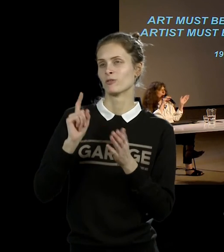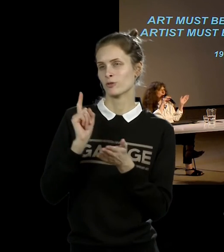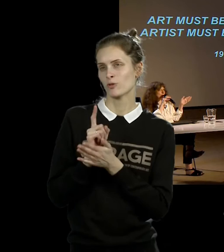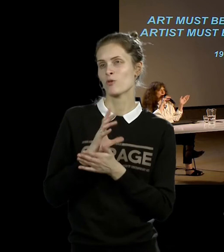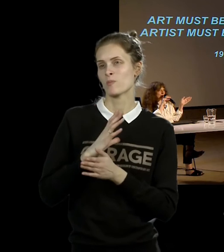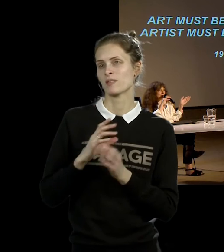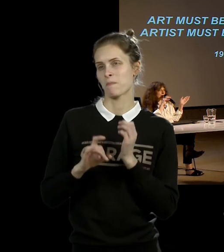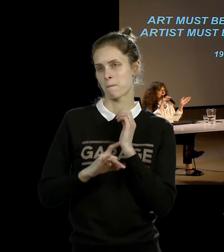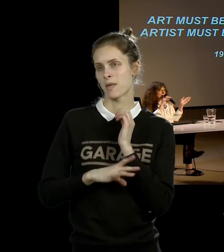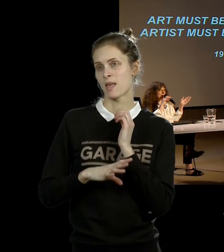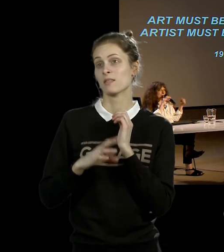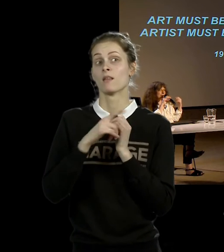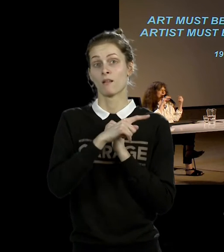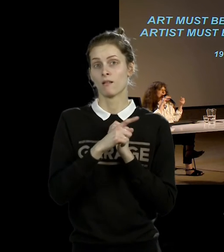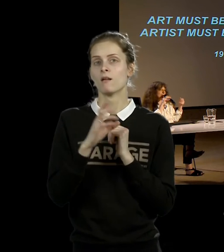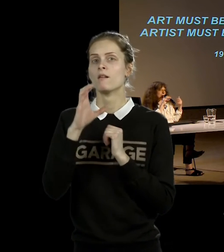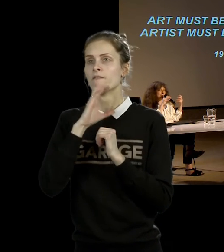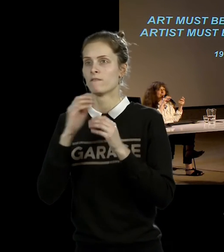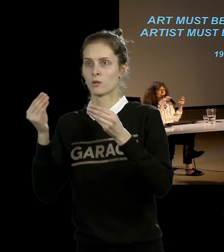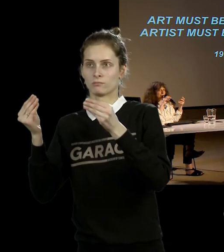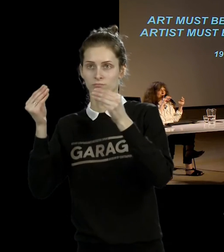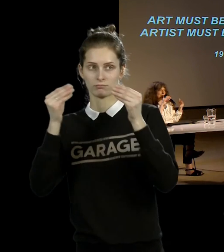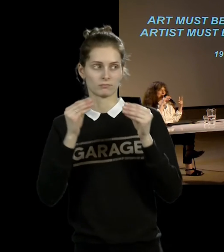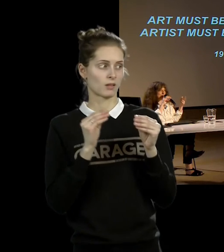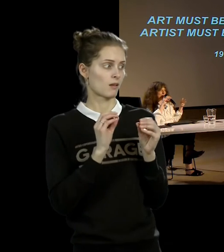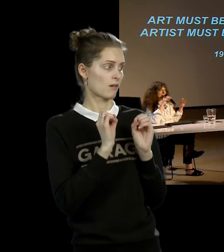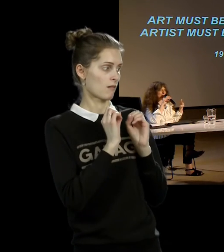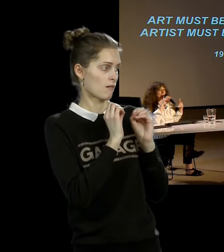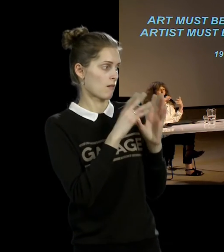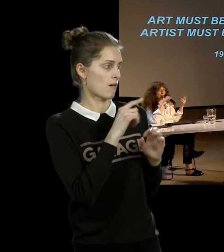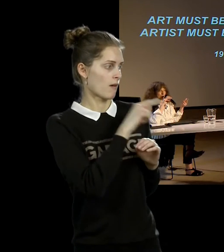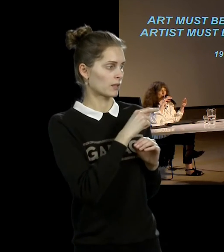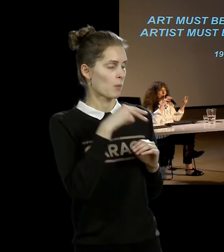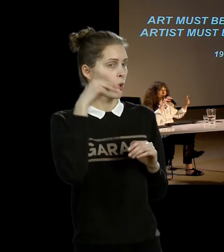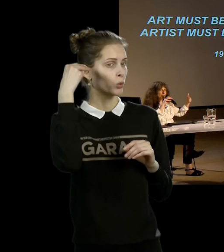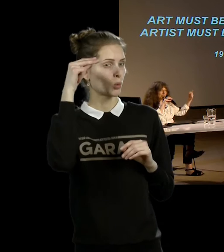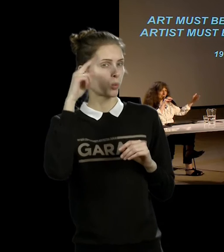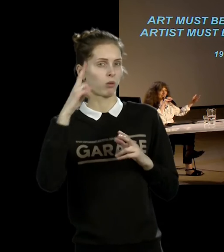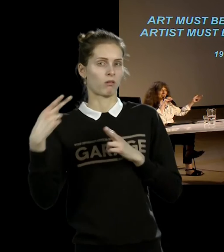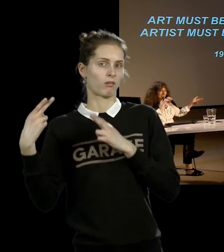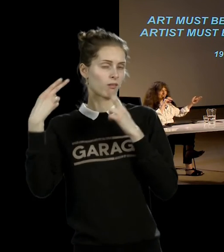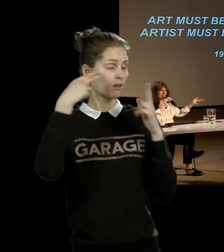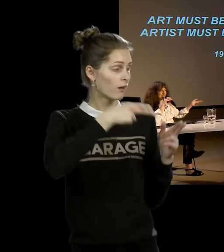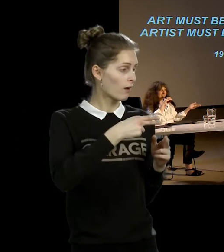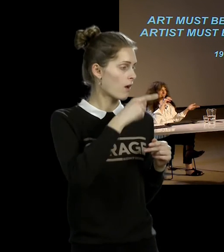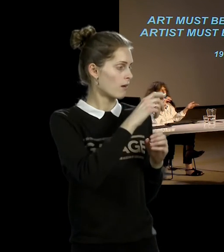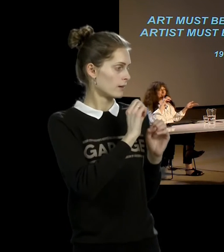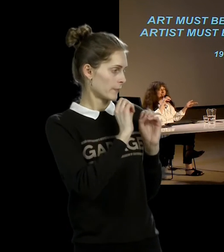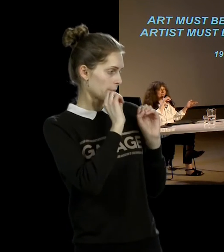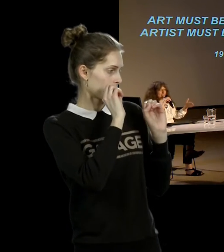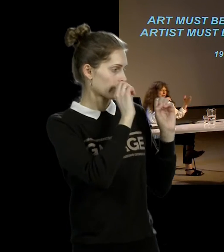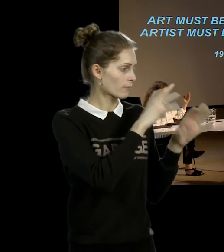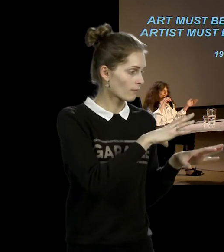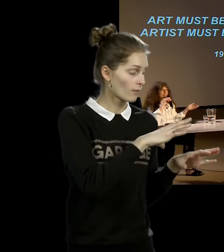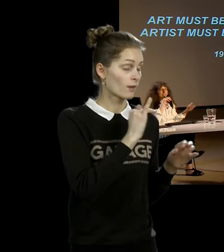поместил ее в дом турецких иммигрантов и сам вызвал полицию, приехала полиция, приехал куратор музея, чтобы опознать талии эта картина,